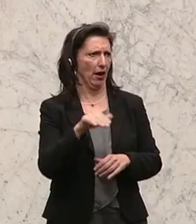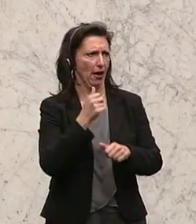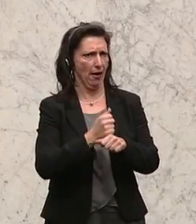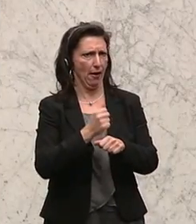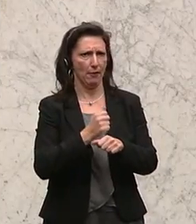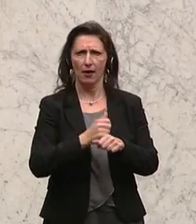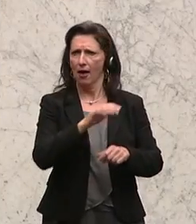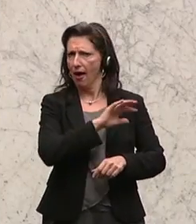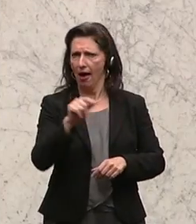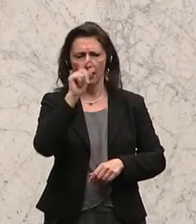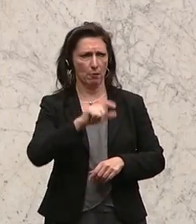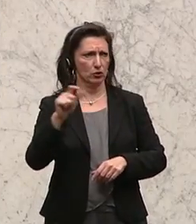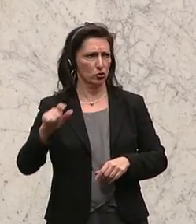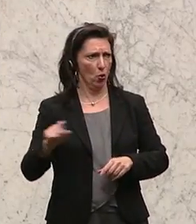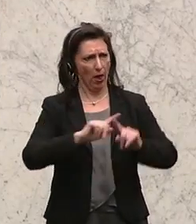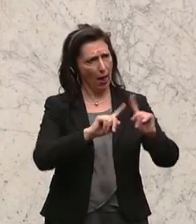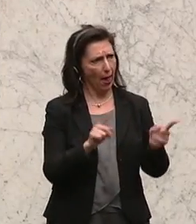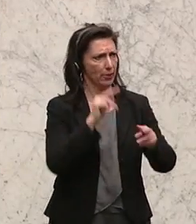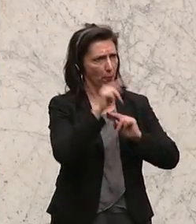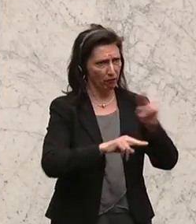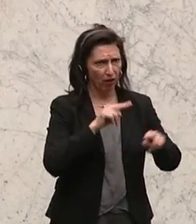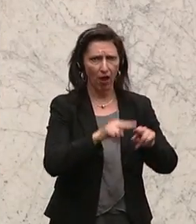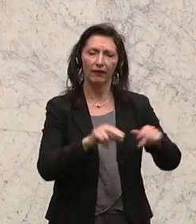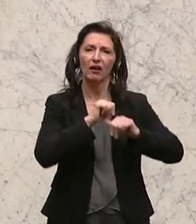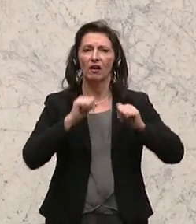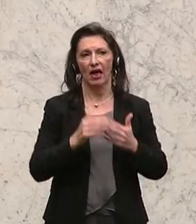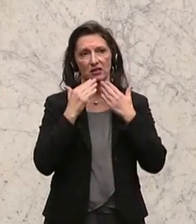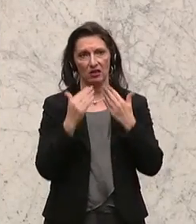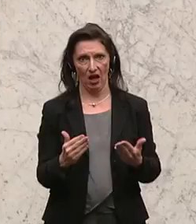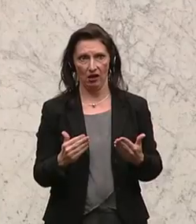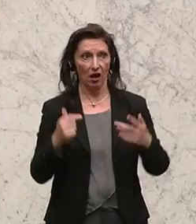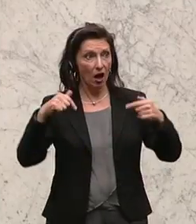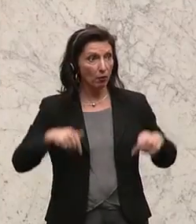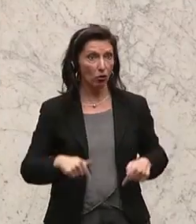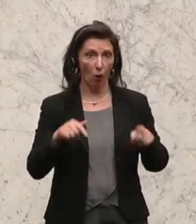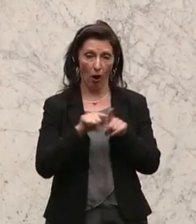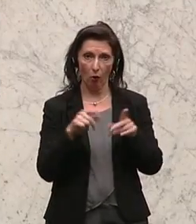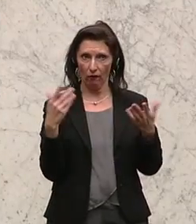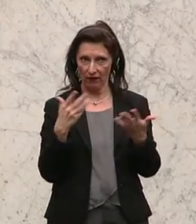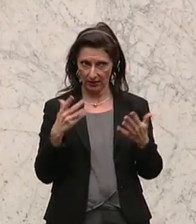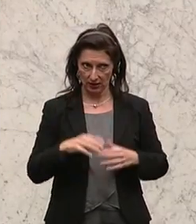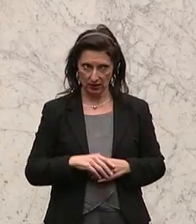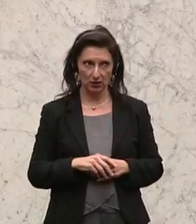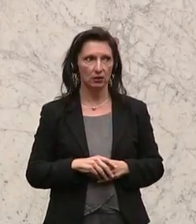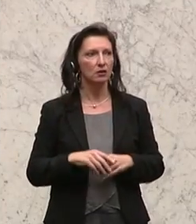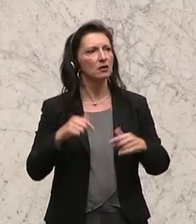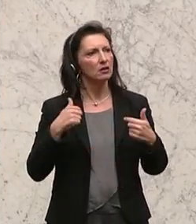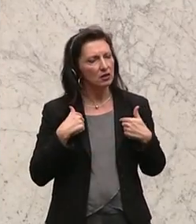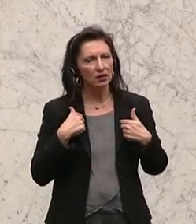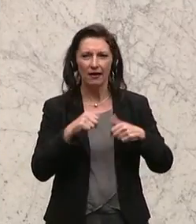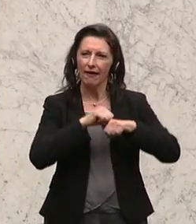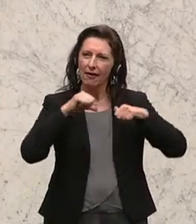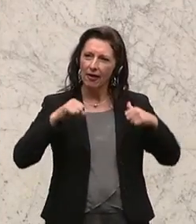Leute pflegen, ganz herzlichst bedanken, aber auch von dieser Stelle aus, meine sehr geehrten Damen und Herren, einmal ganz